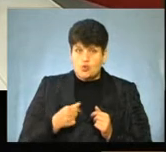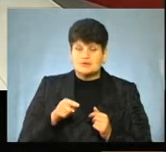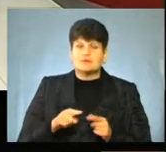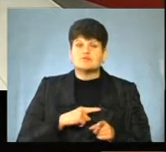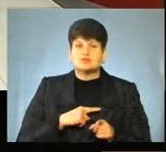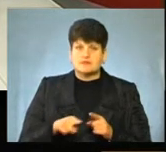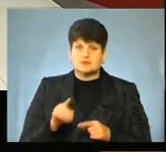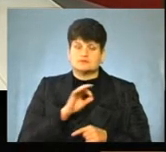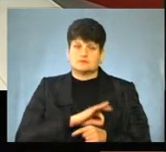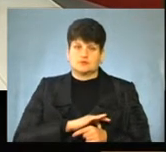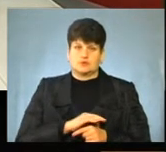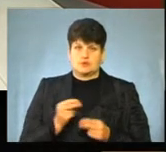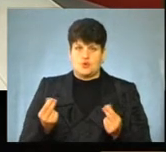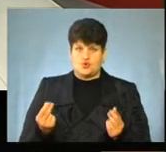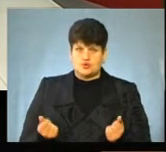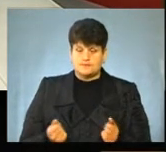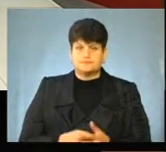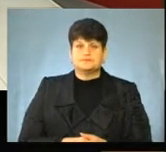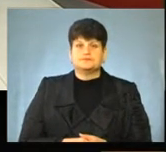швидше освоюються кошти.